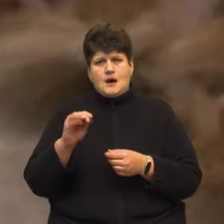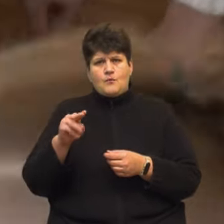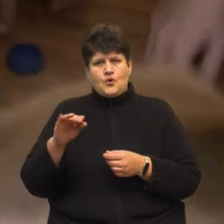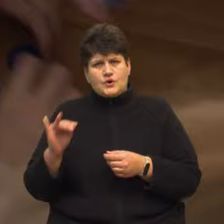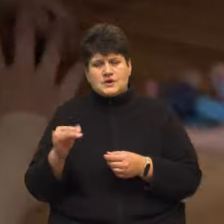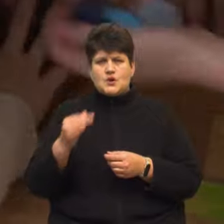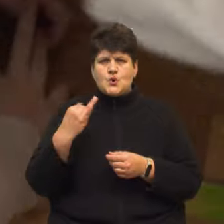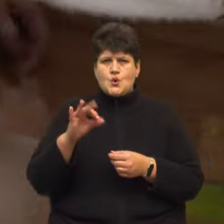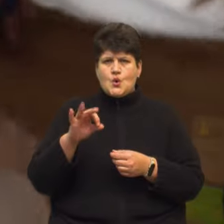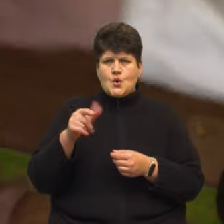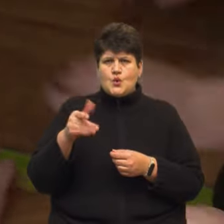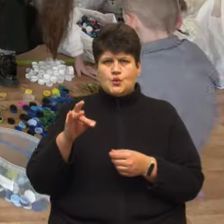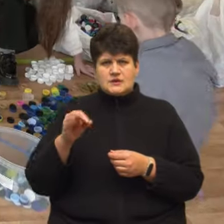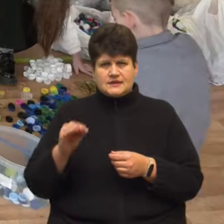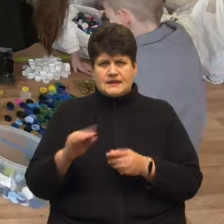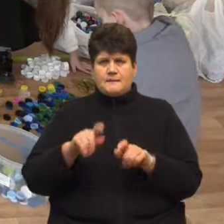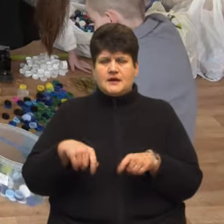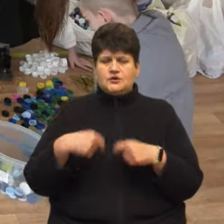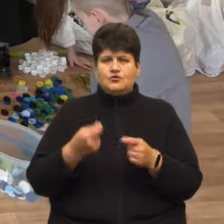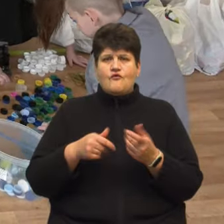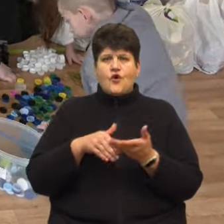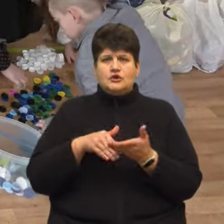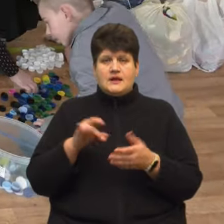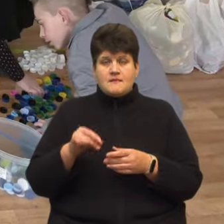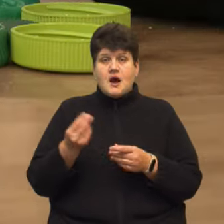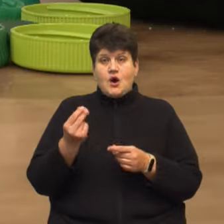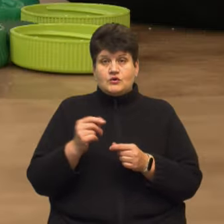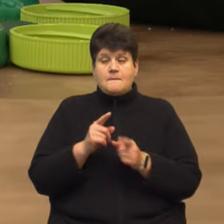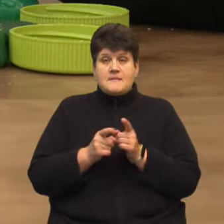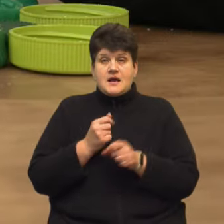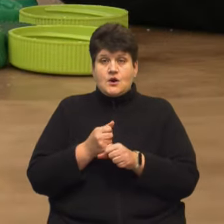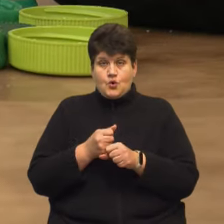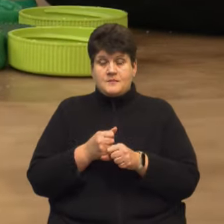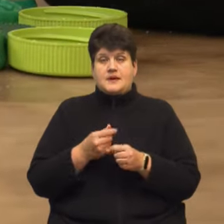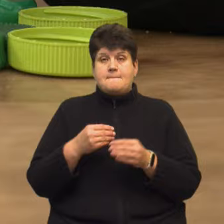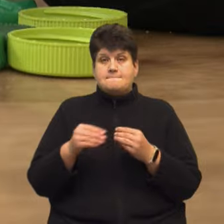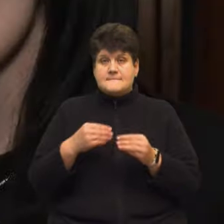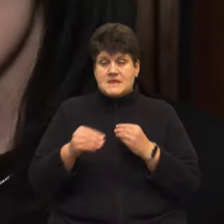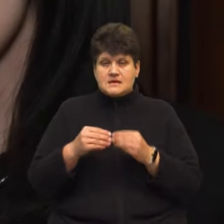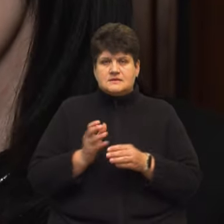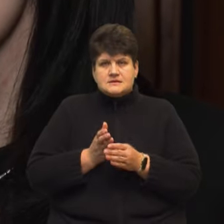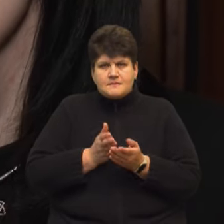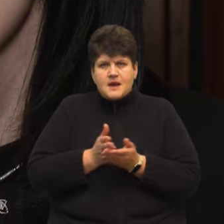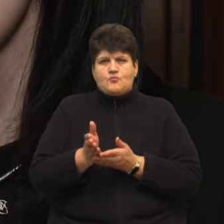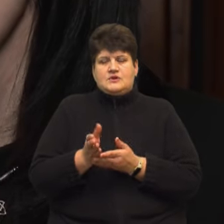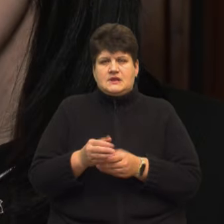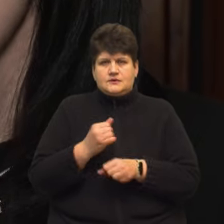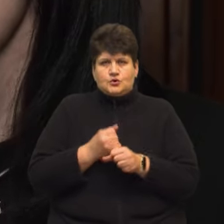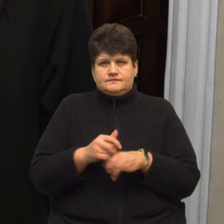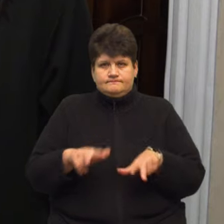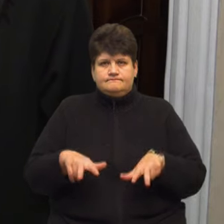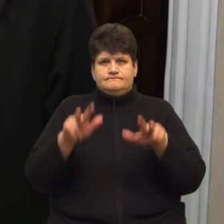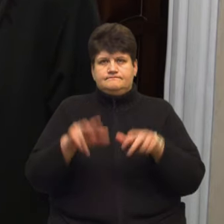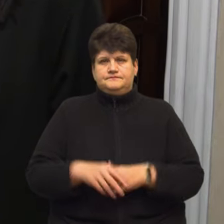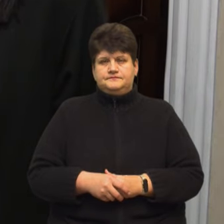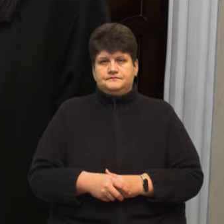Зібрані кришки передадуть волонтерам, а гроші від переробки пластику спрямують на виготовлення дронів, розповіла волонтерка Ольга Мисько.